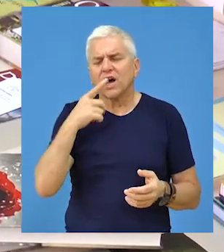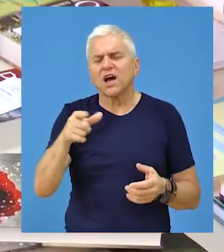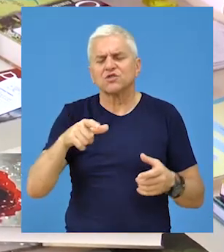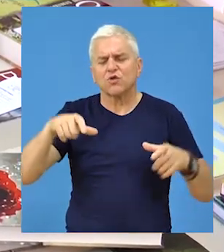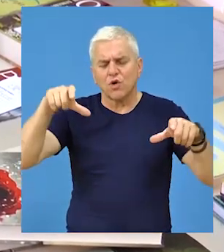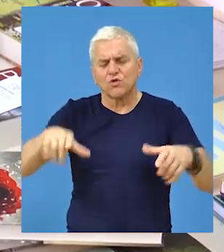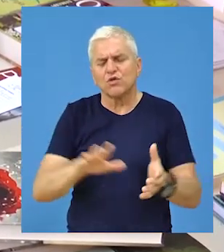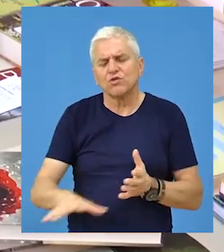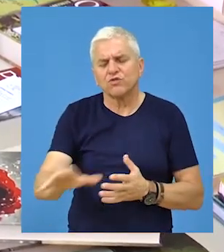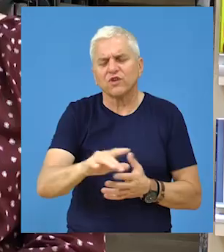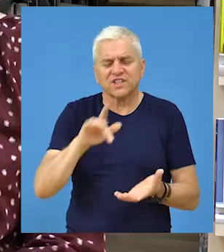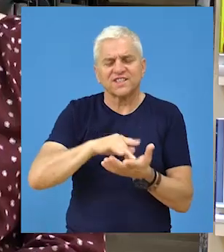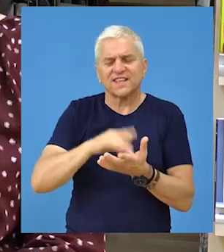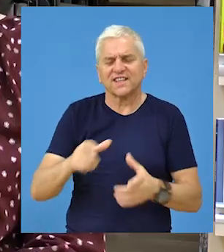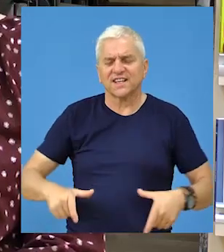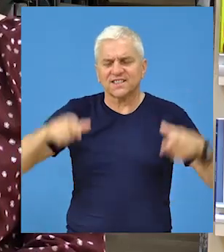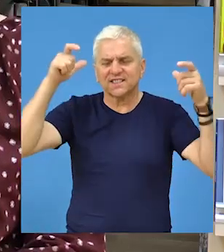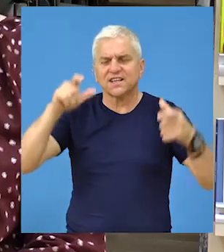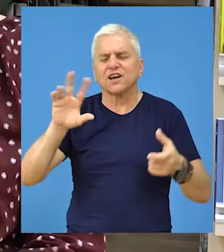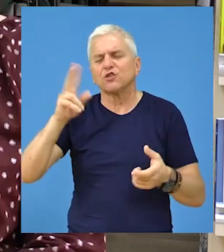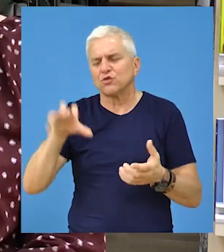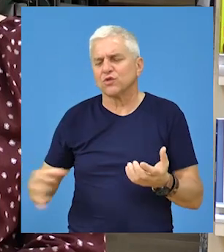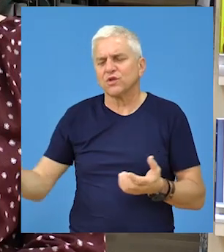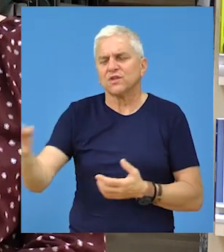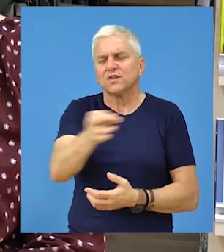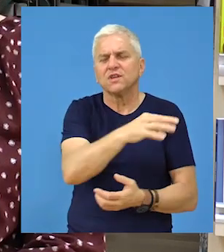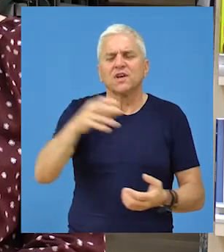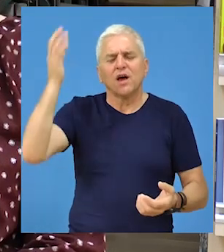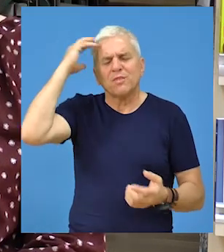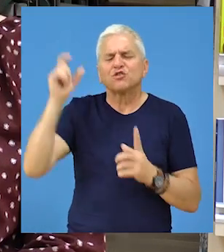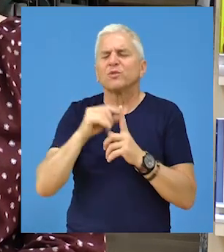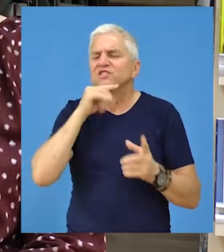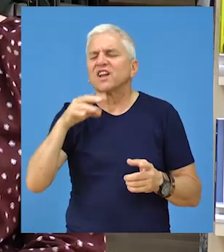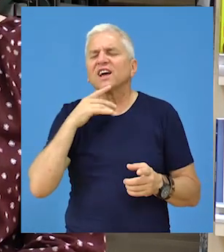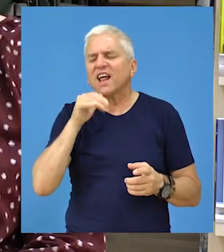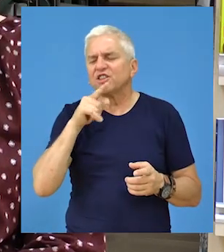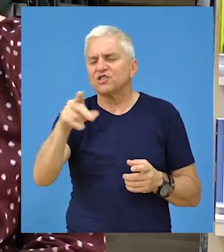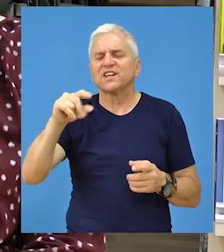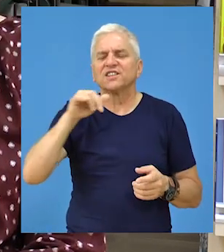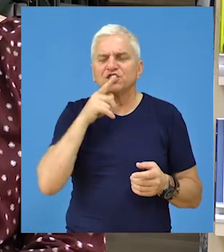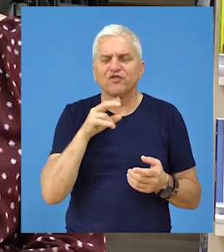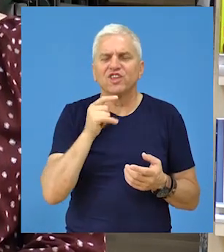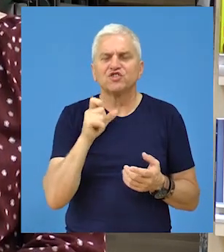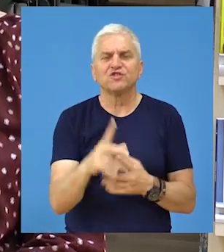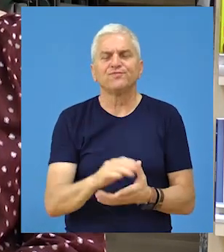u dvorištu centrane zgrade, tako i u ograncijama u Bačkom Petrovom selu, Bačkom gradištu i Redičeviću.